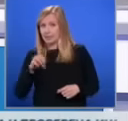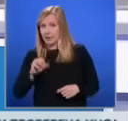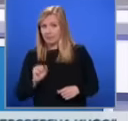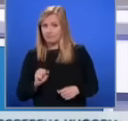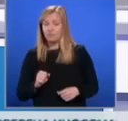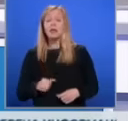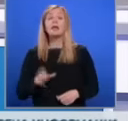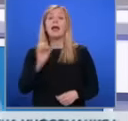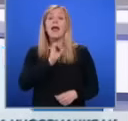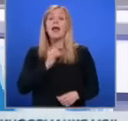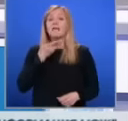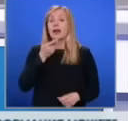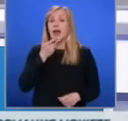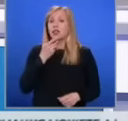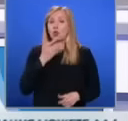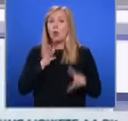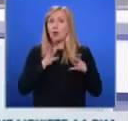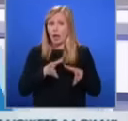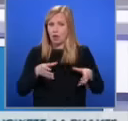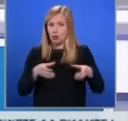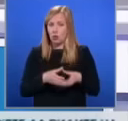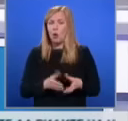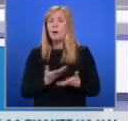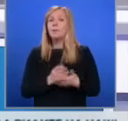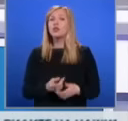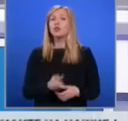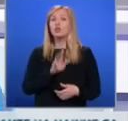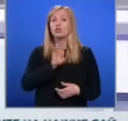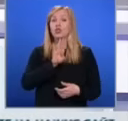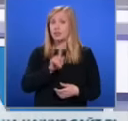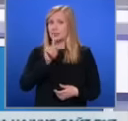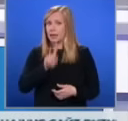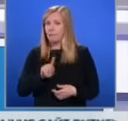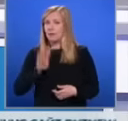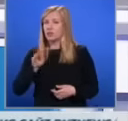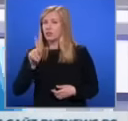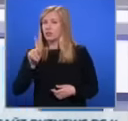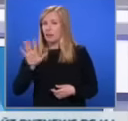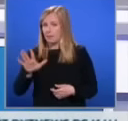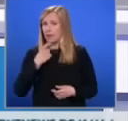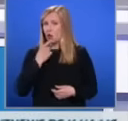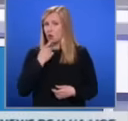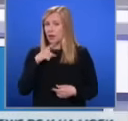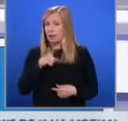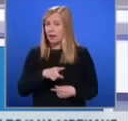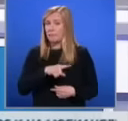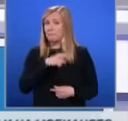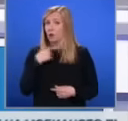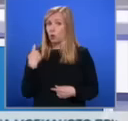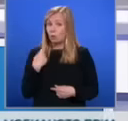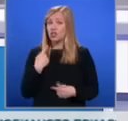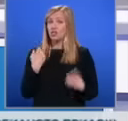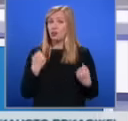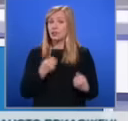гето и концентрационен лагер. В него между 1941 и 1945 година живота си губят 33